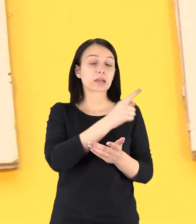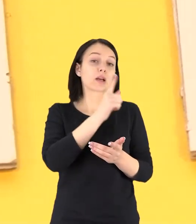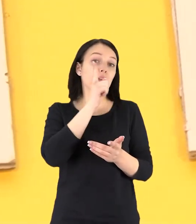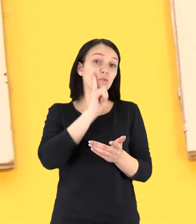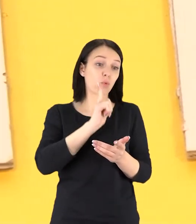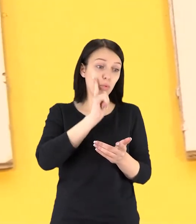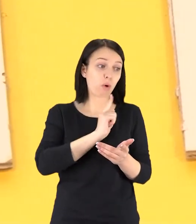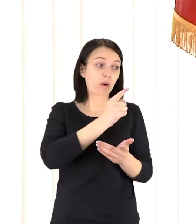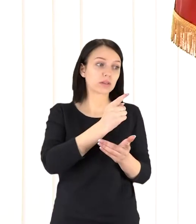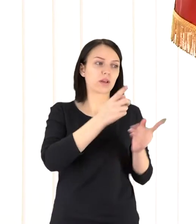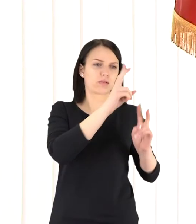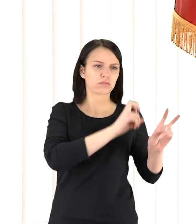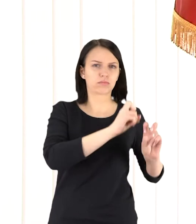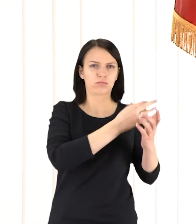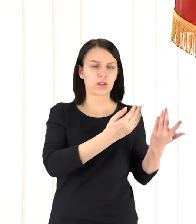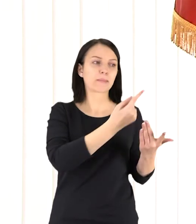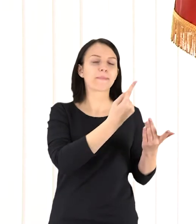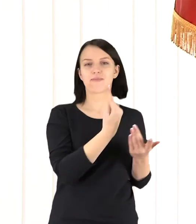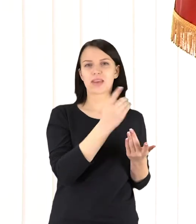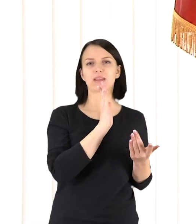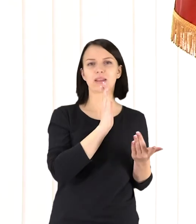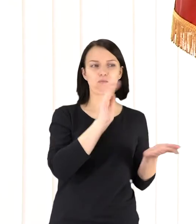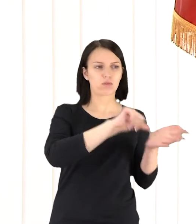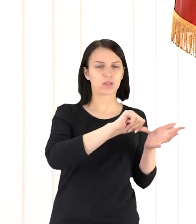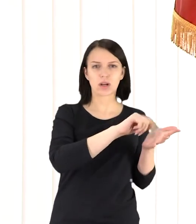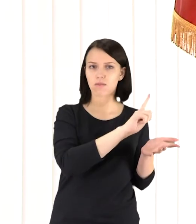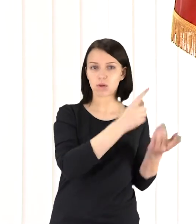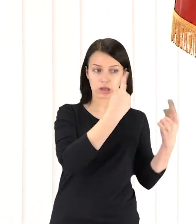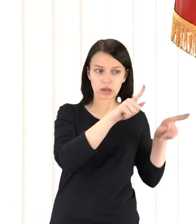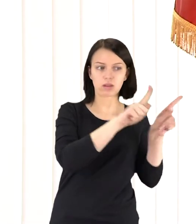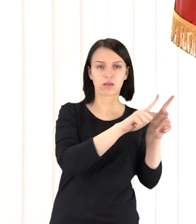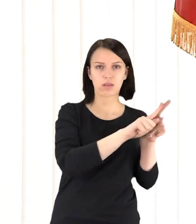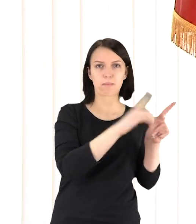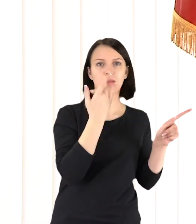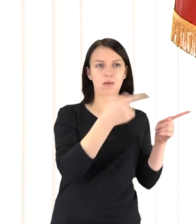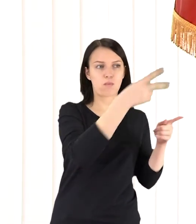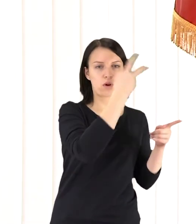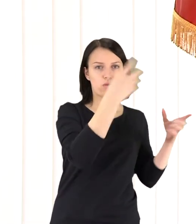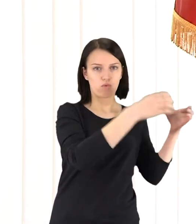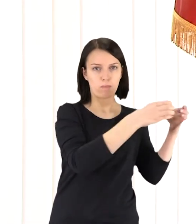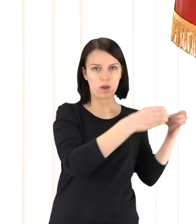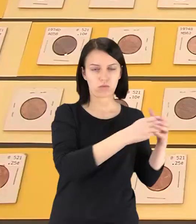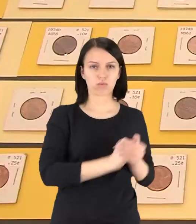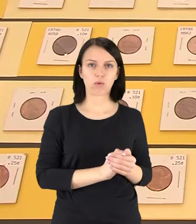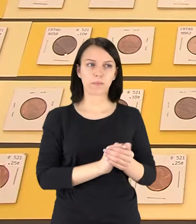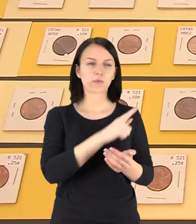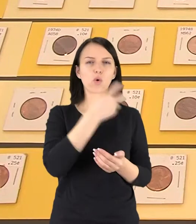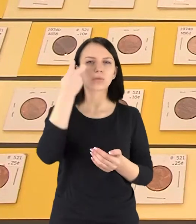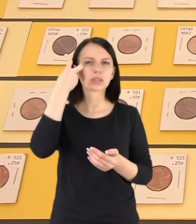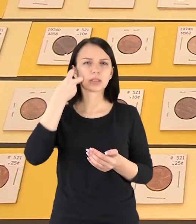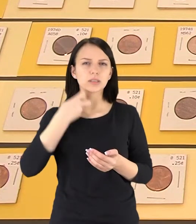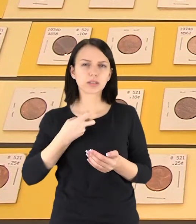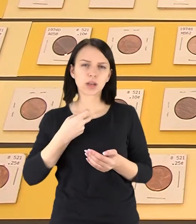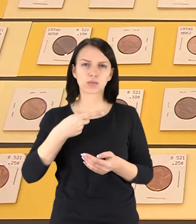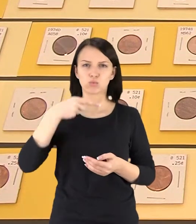inicijavo, ir ten ne jinai viena pati tame procese dalyvavo Amerikos Lietuviai, bendruomenė buvo įjungta. Seniausi šios